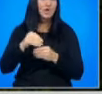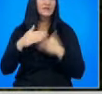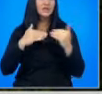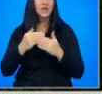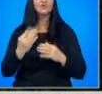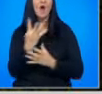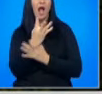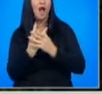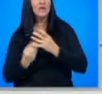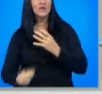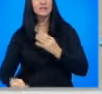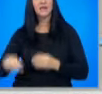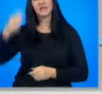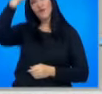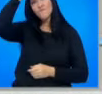в Миньорския град.